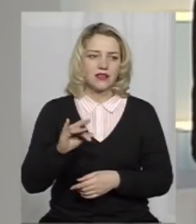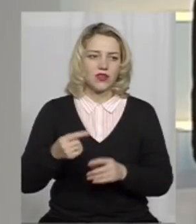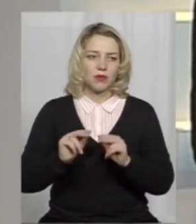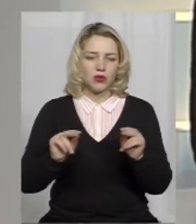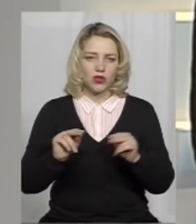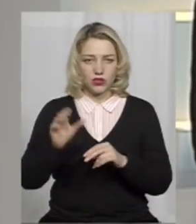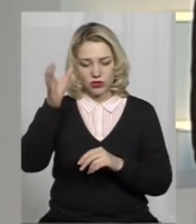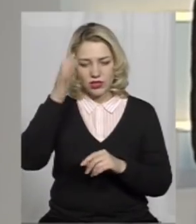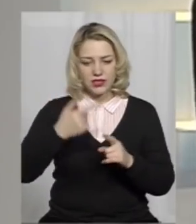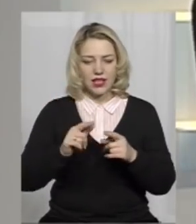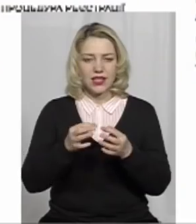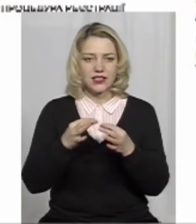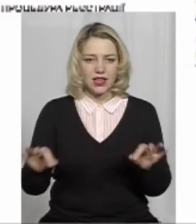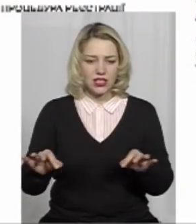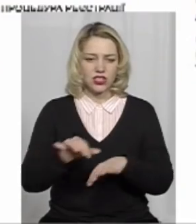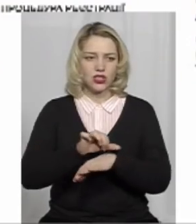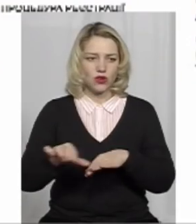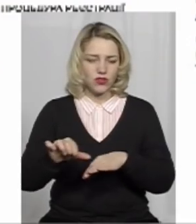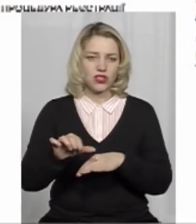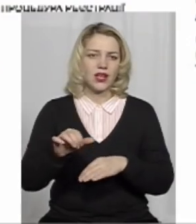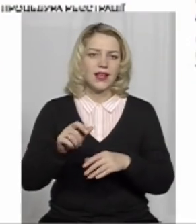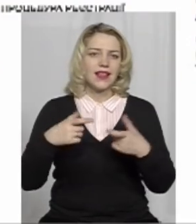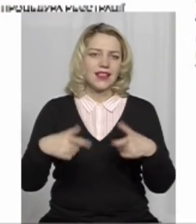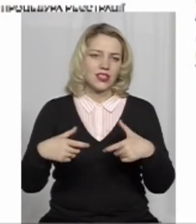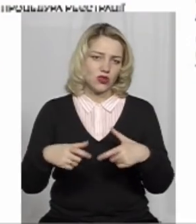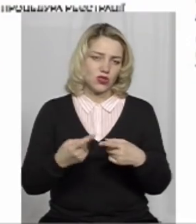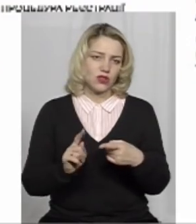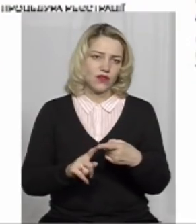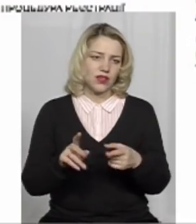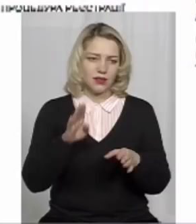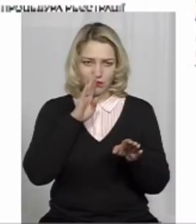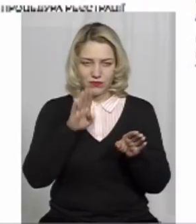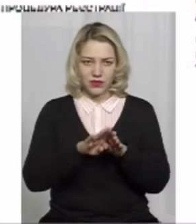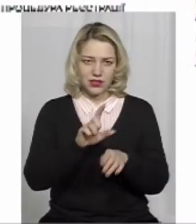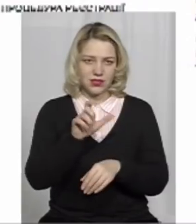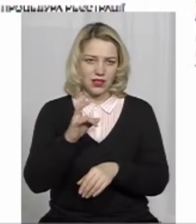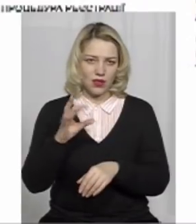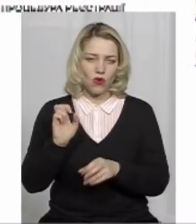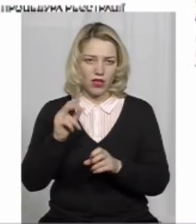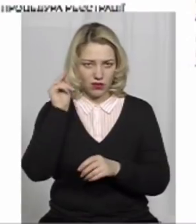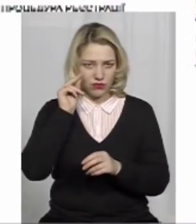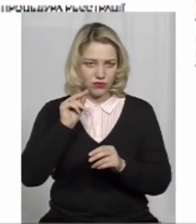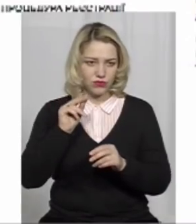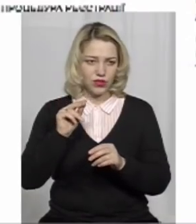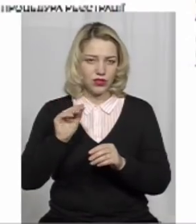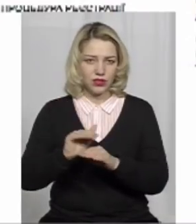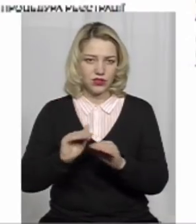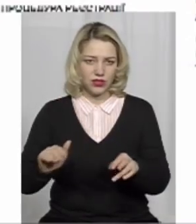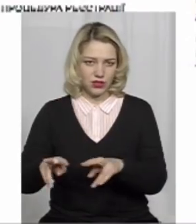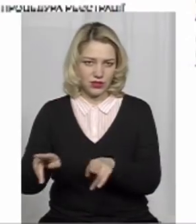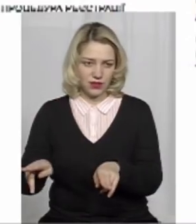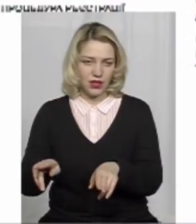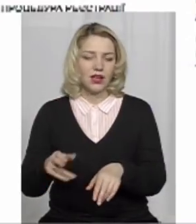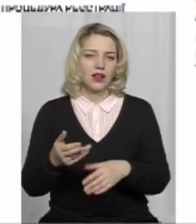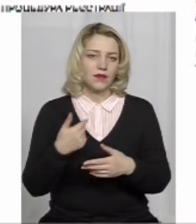незалежне зовнішнє тестування. І от одразу виникає асоціація із ЗНО, яке складають школярі. Це у вчителів щось подібне? Так.